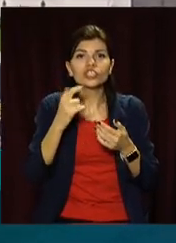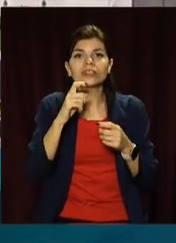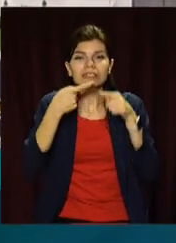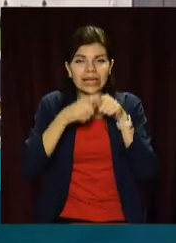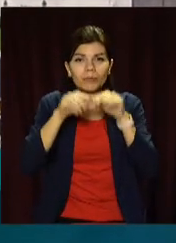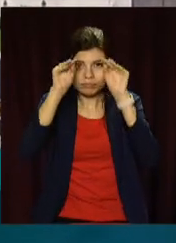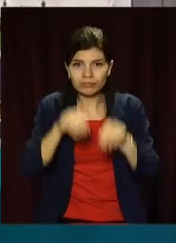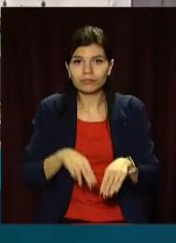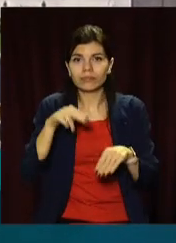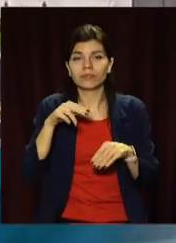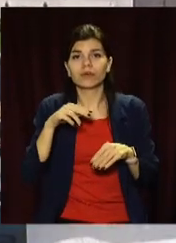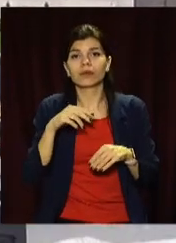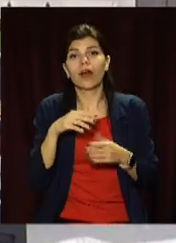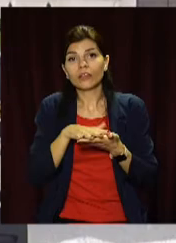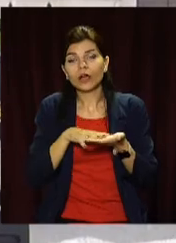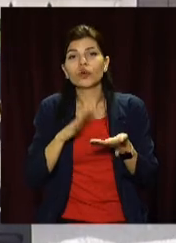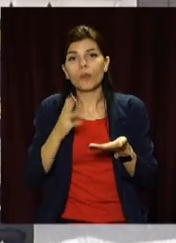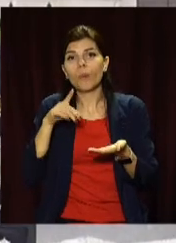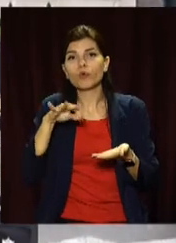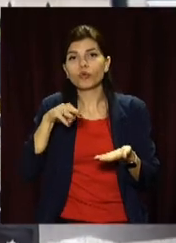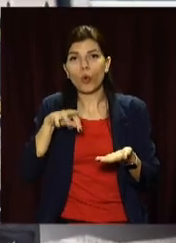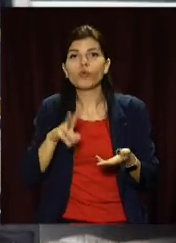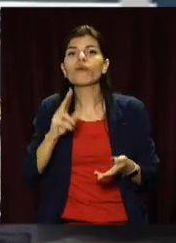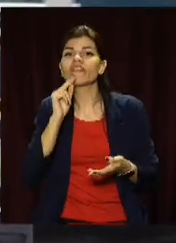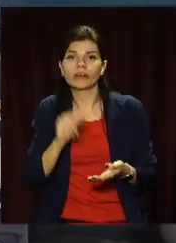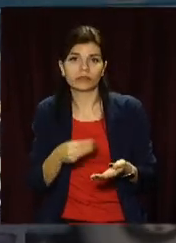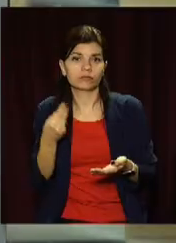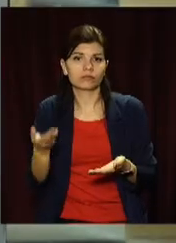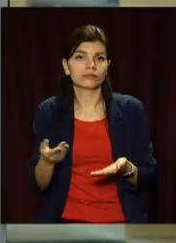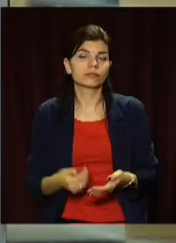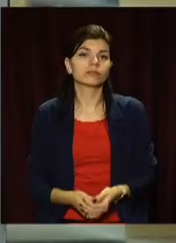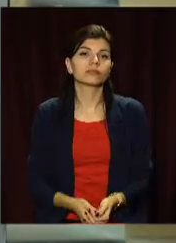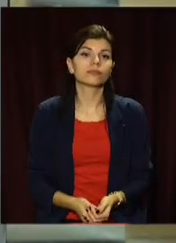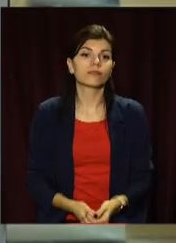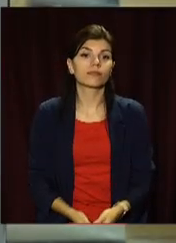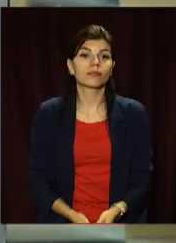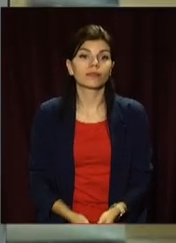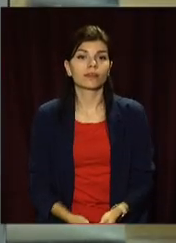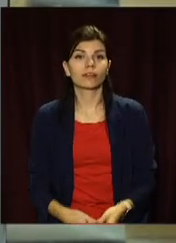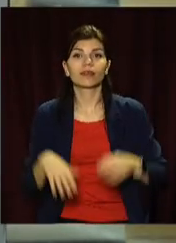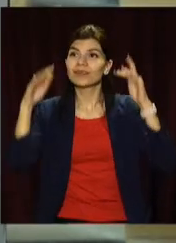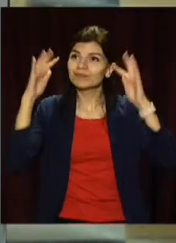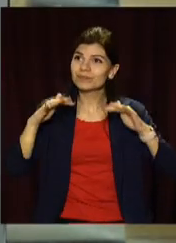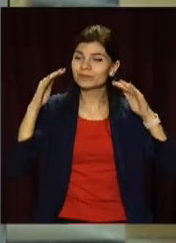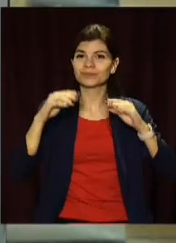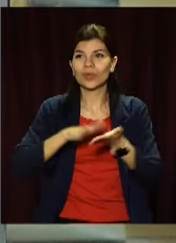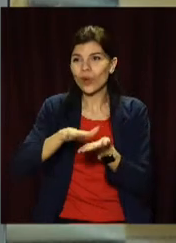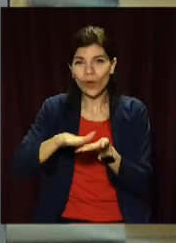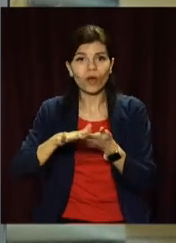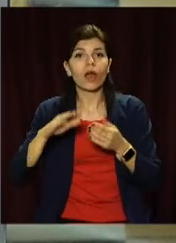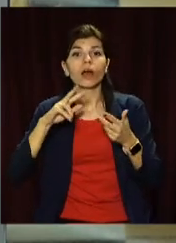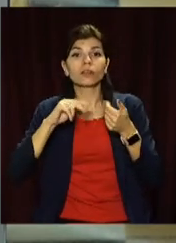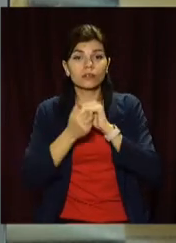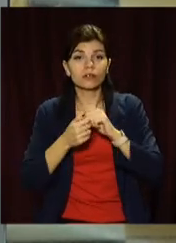ДТП. Вдальшого буде виноситися протокол на виновника. З ожеледицею та снігопадами на дорогах Кам